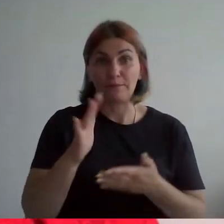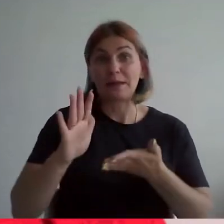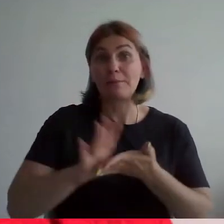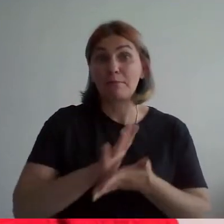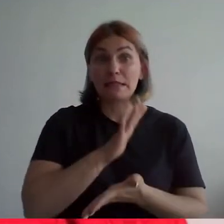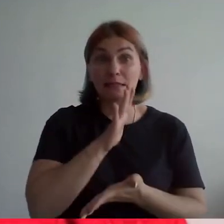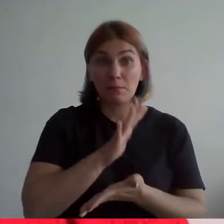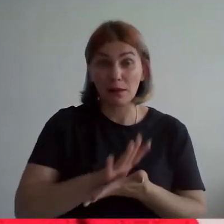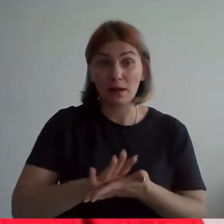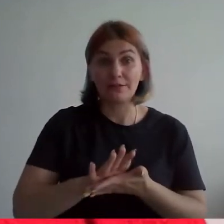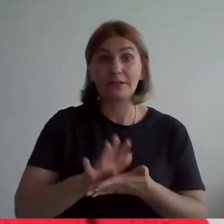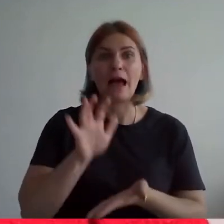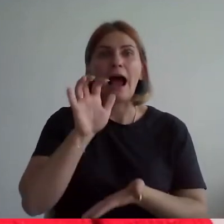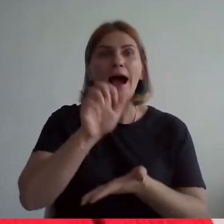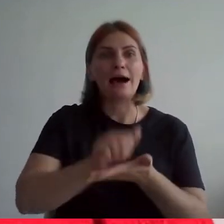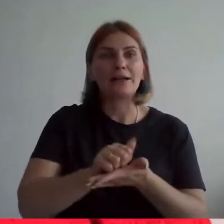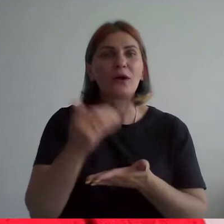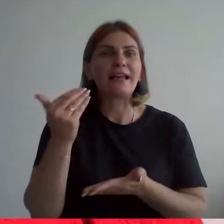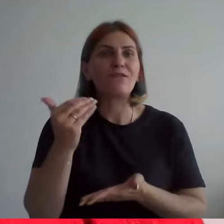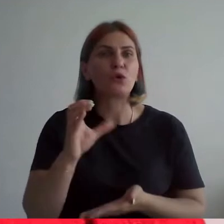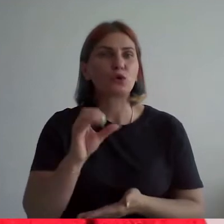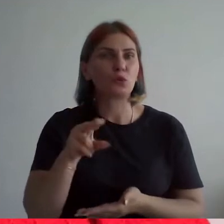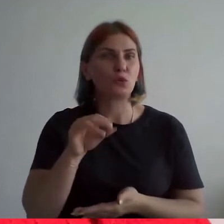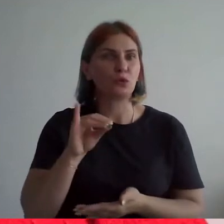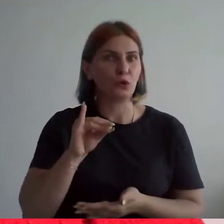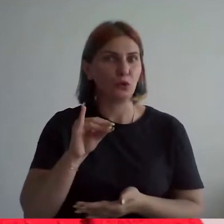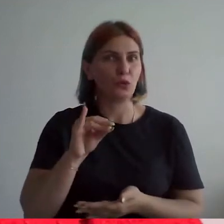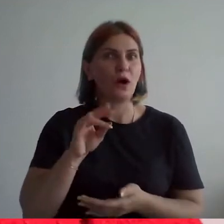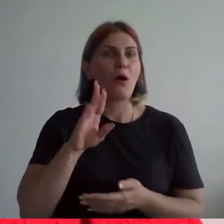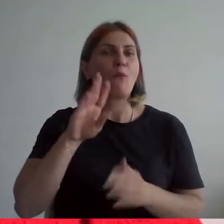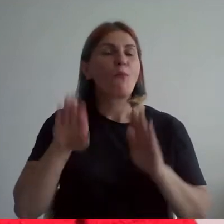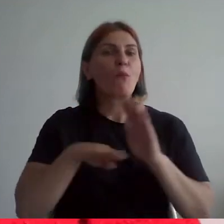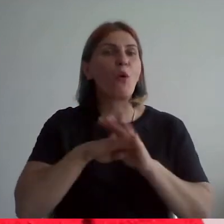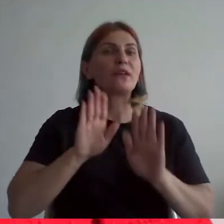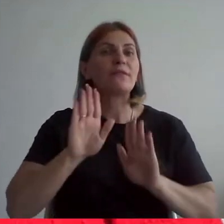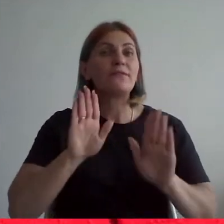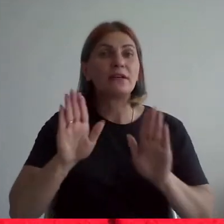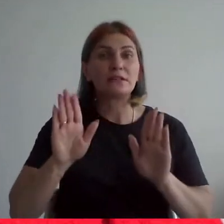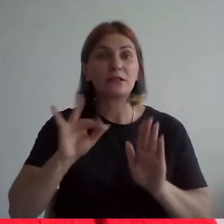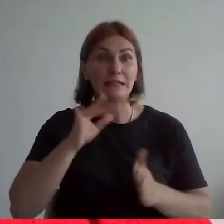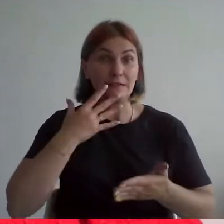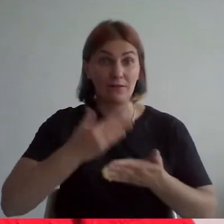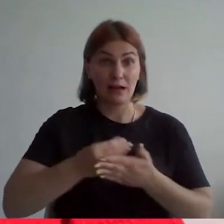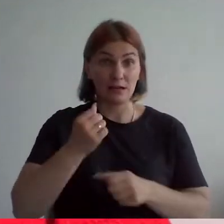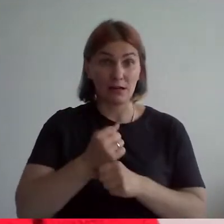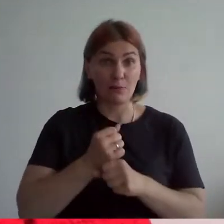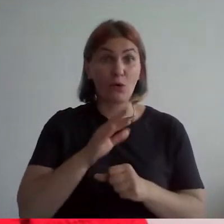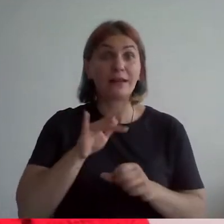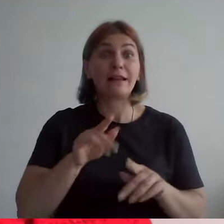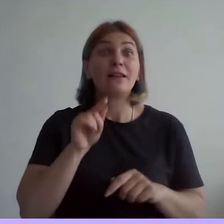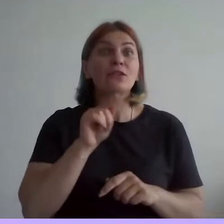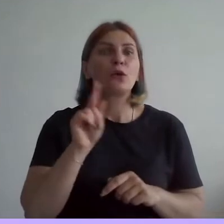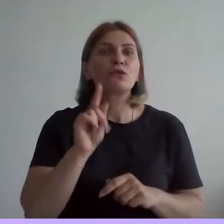арендовать его студию под выставку своих работ. Все дело в том, что